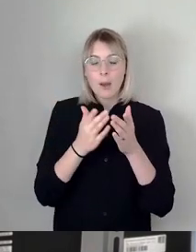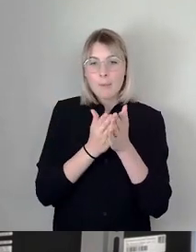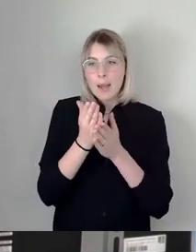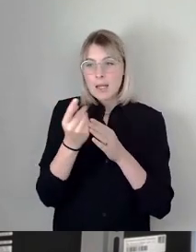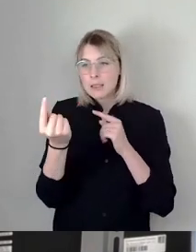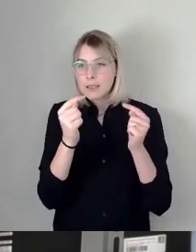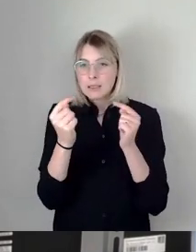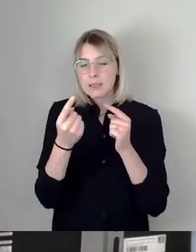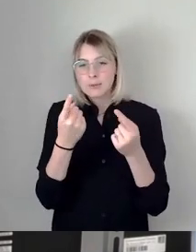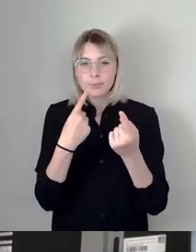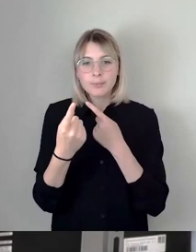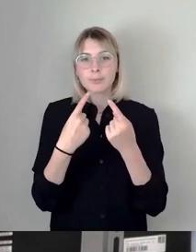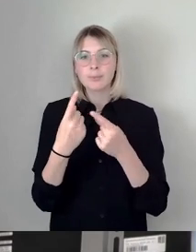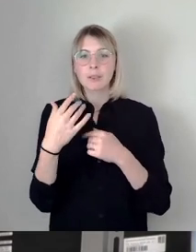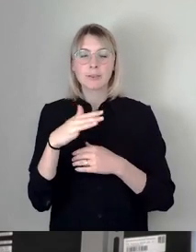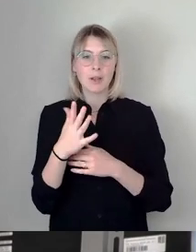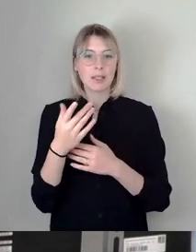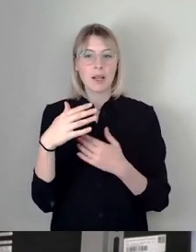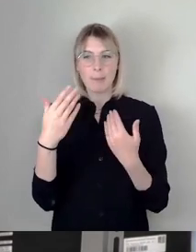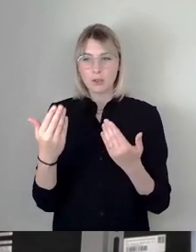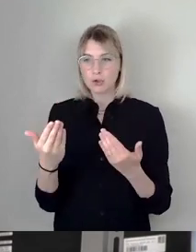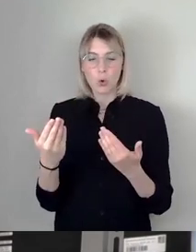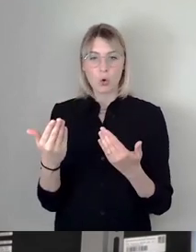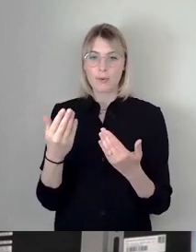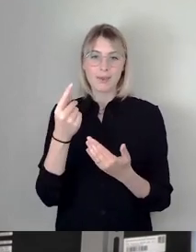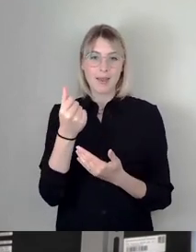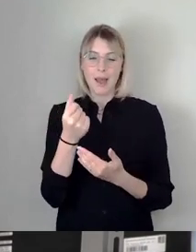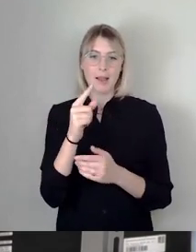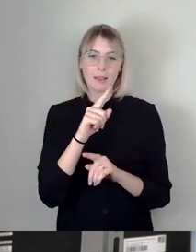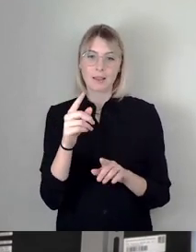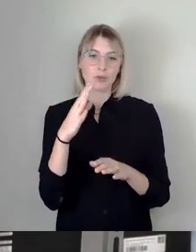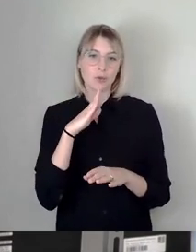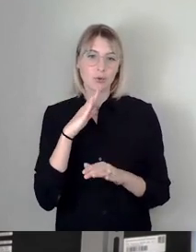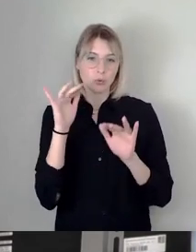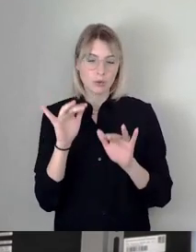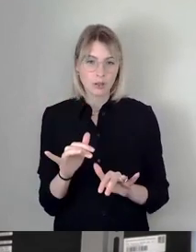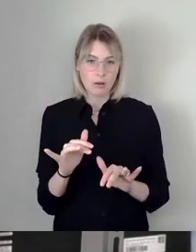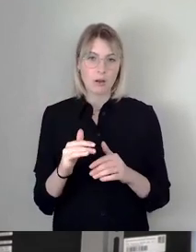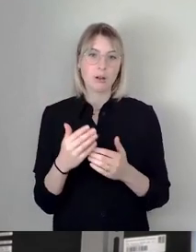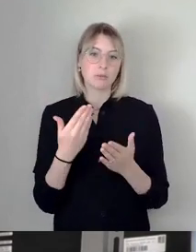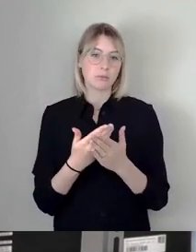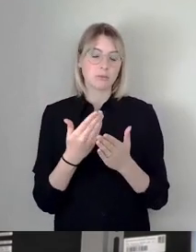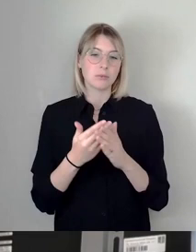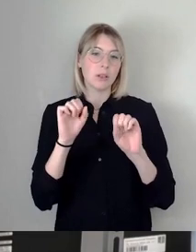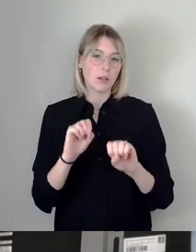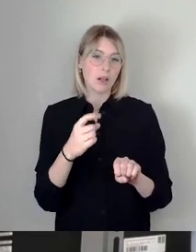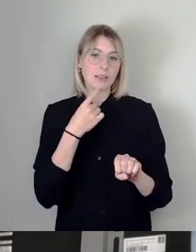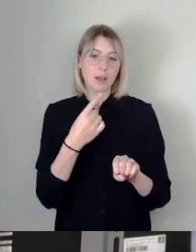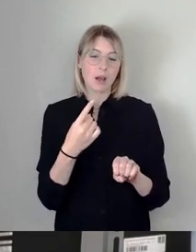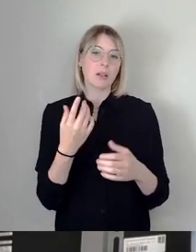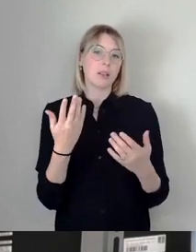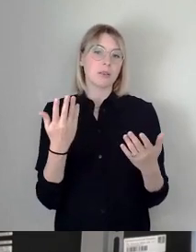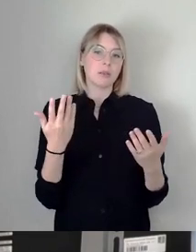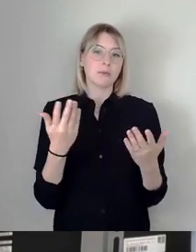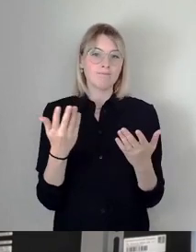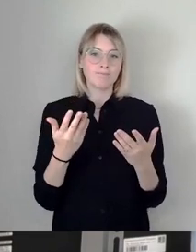Bei den Größendimensionen, die uns fehlen, müssen wir davon ausgehen, oder das kann ich schon mal hier avisieren, dass wir nicht wie